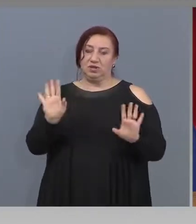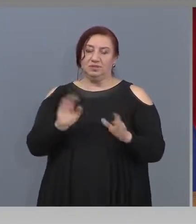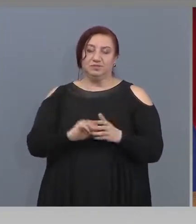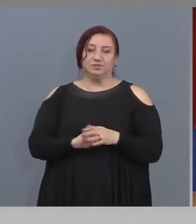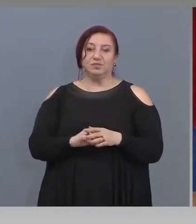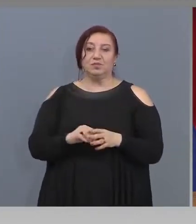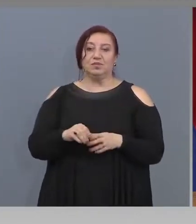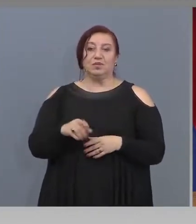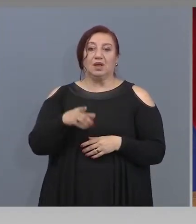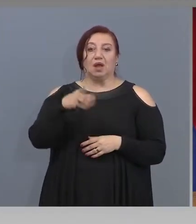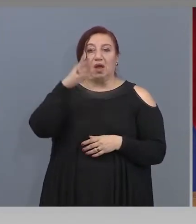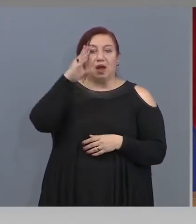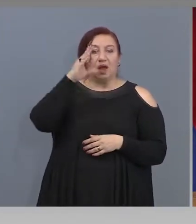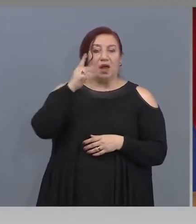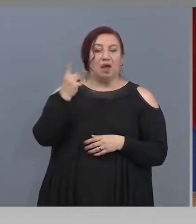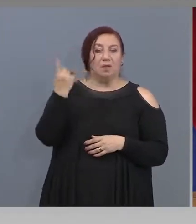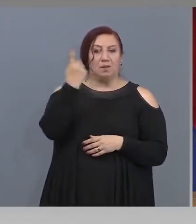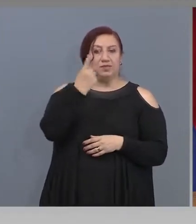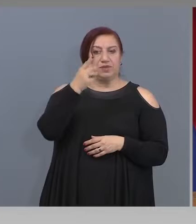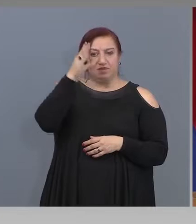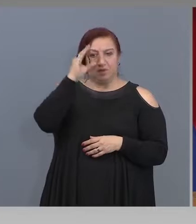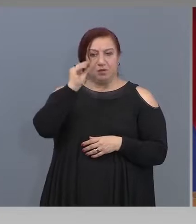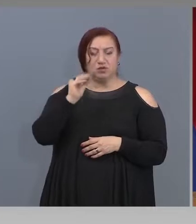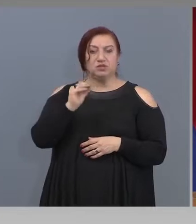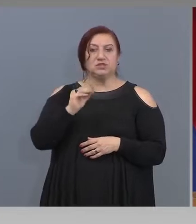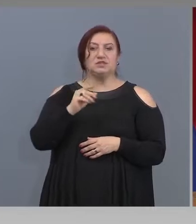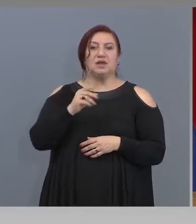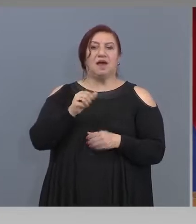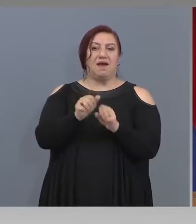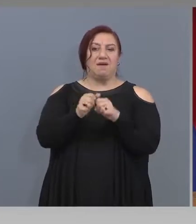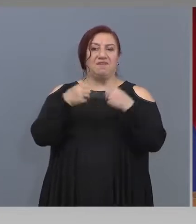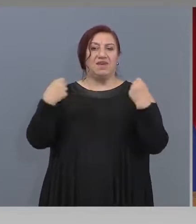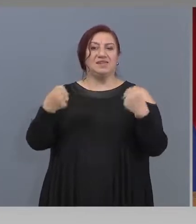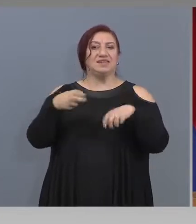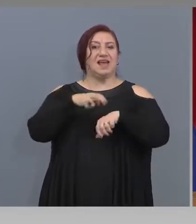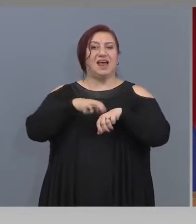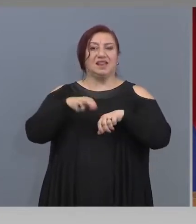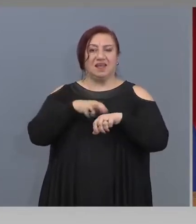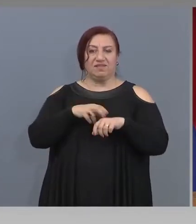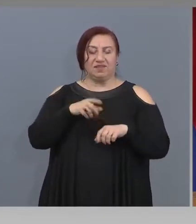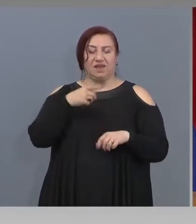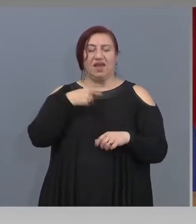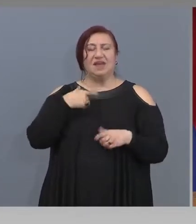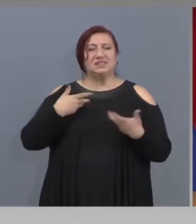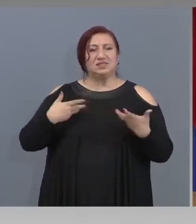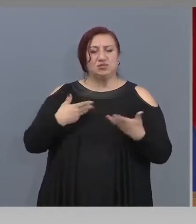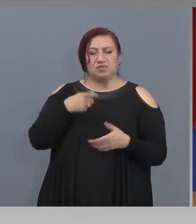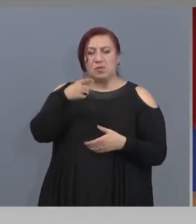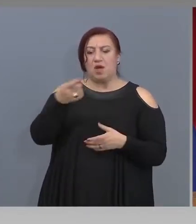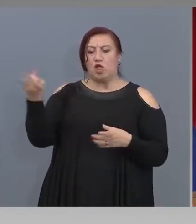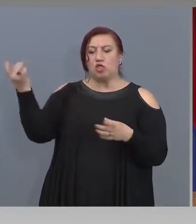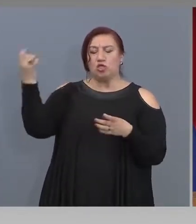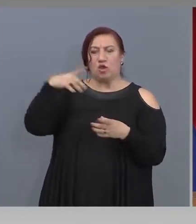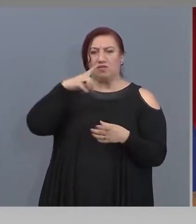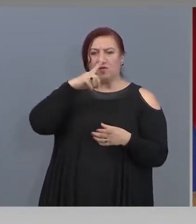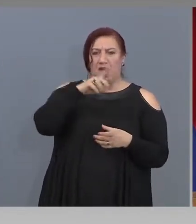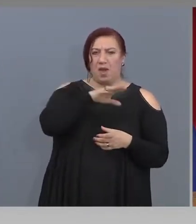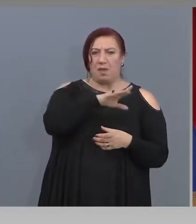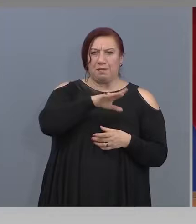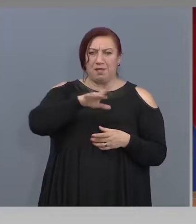министр, дневник, интересувам се тези милиони, нови милиони левове за